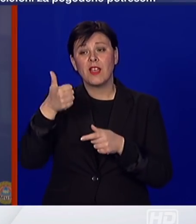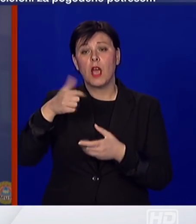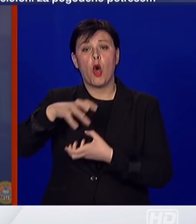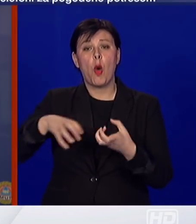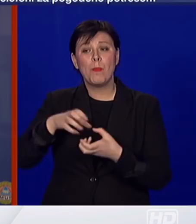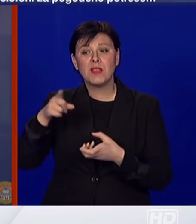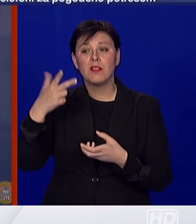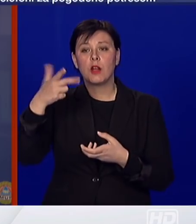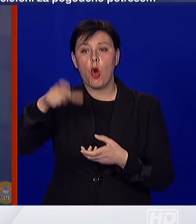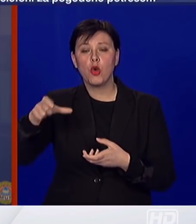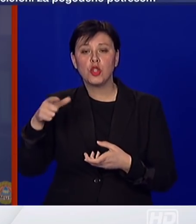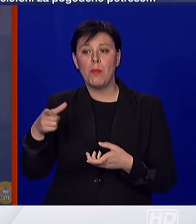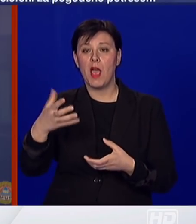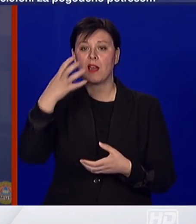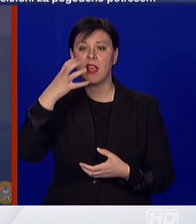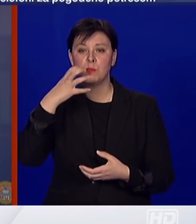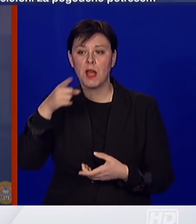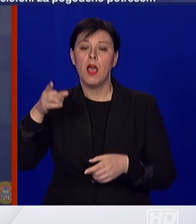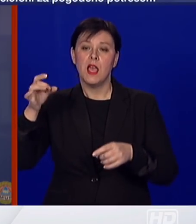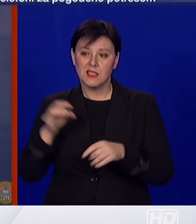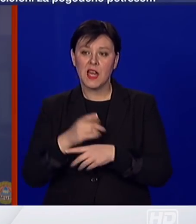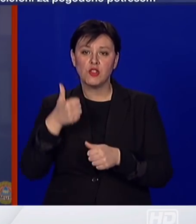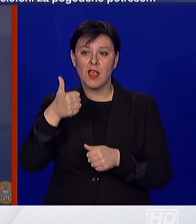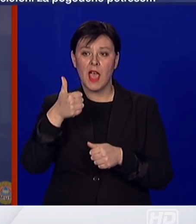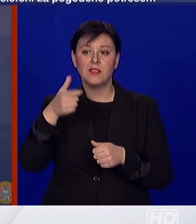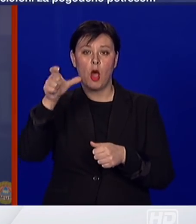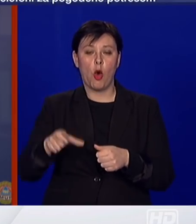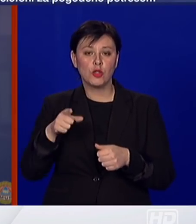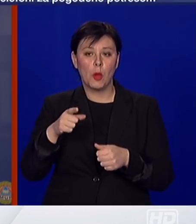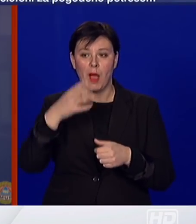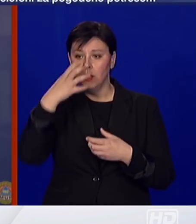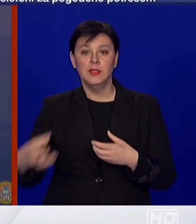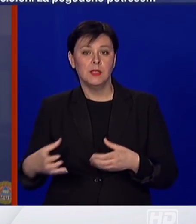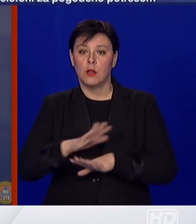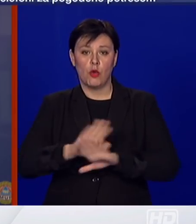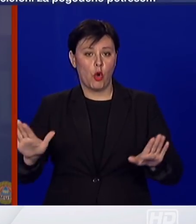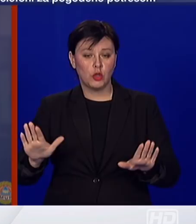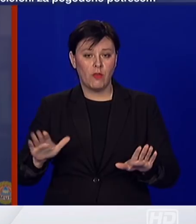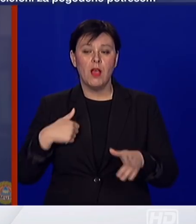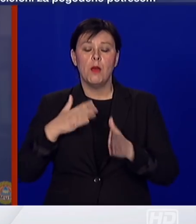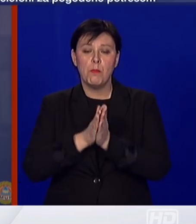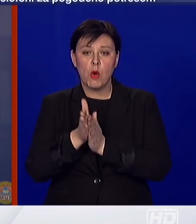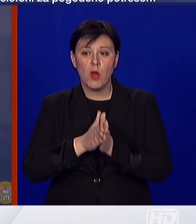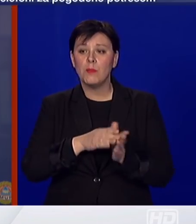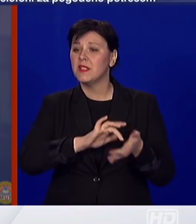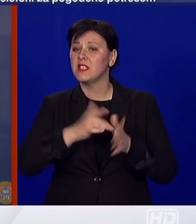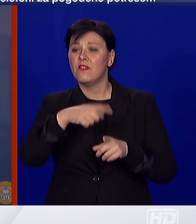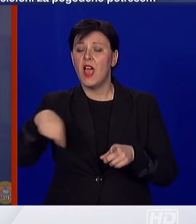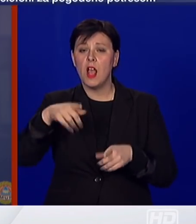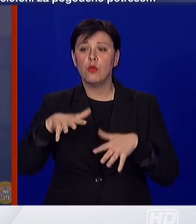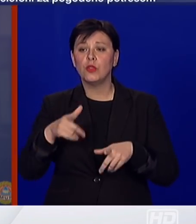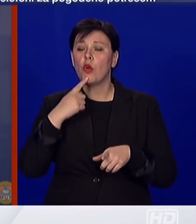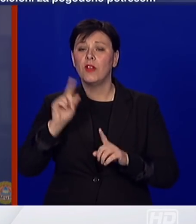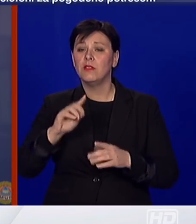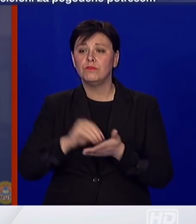završilo na respiratoru, na sreću, jedno je skinuto. Dakle, molim vas, molim sve koji još uvijek nisu shvatili, evo,